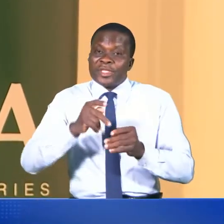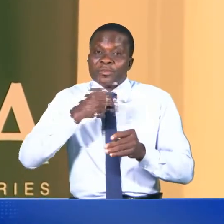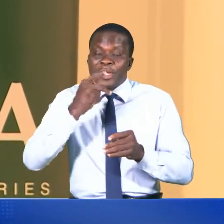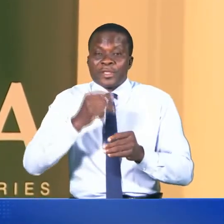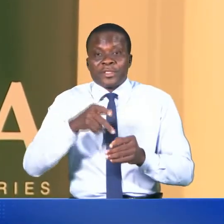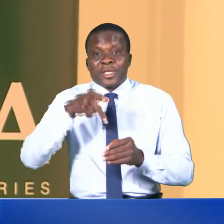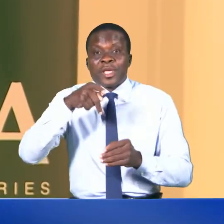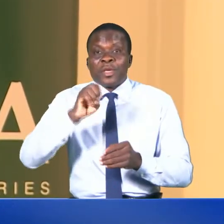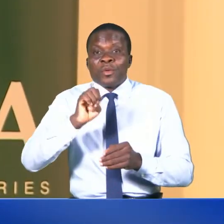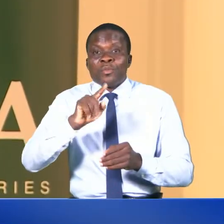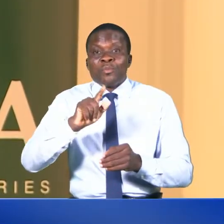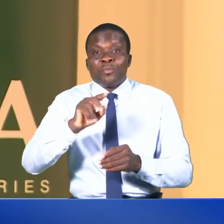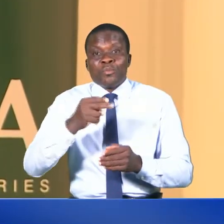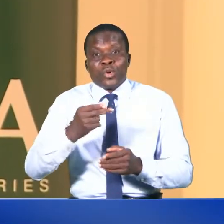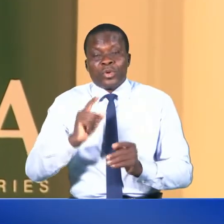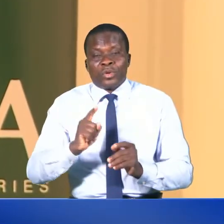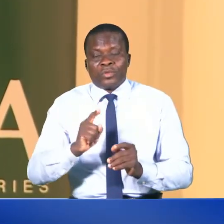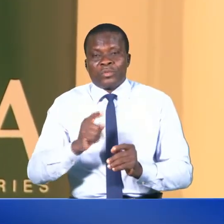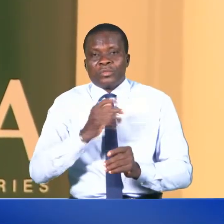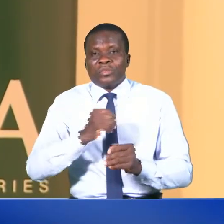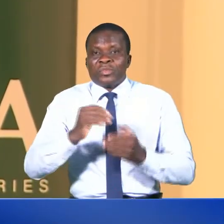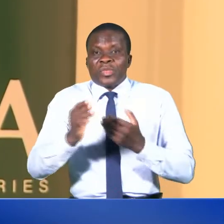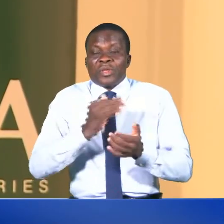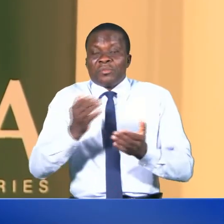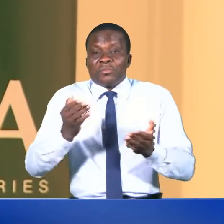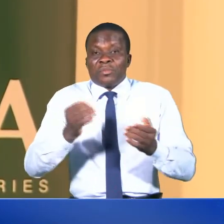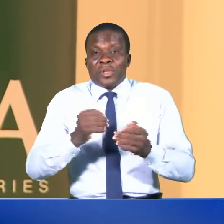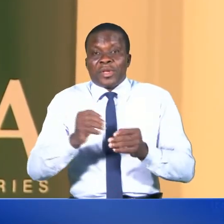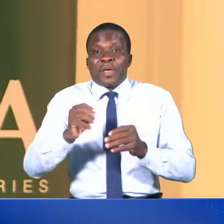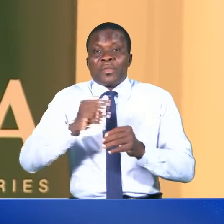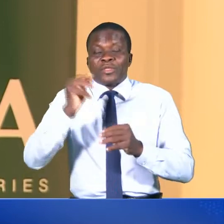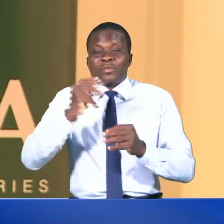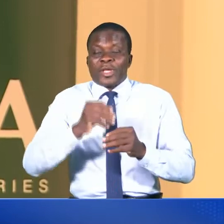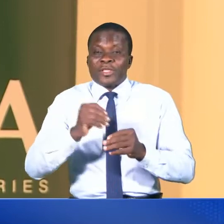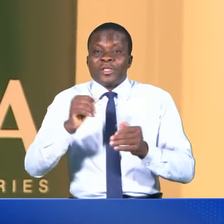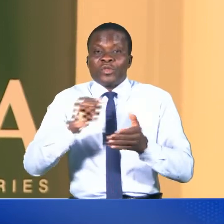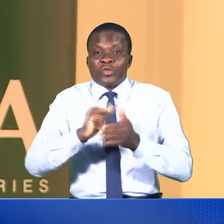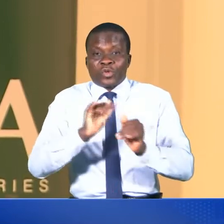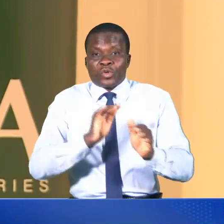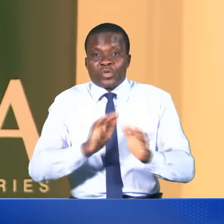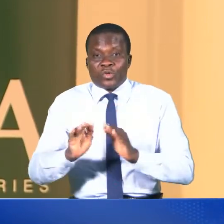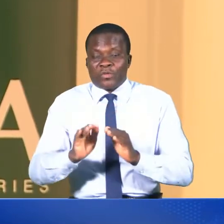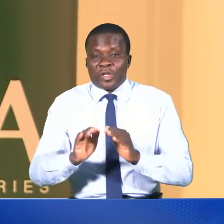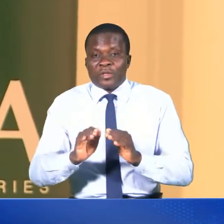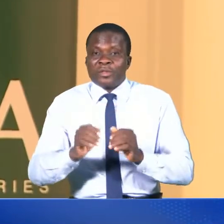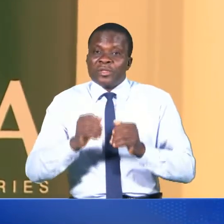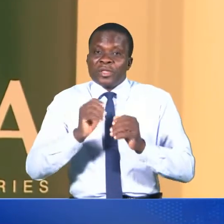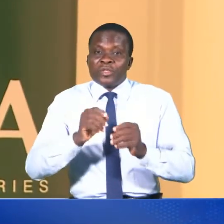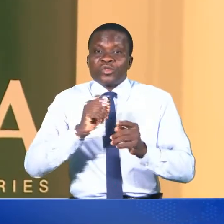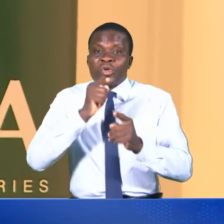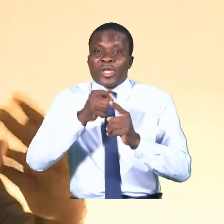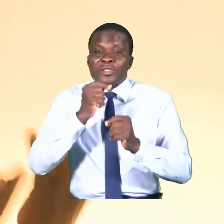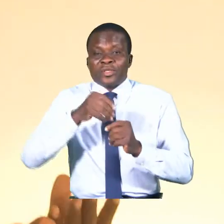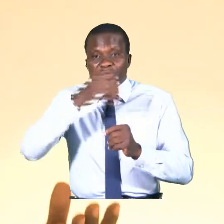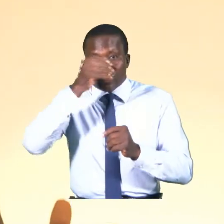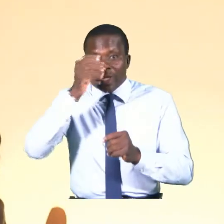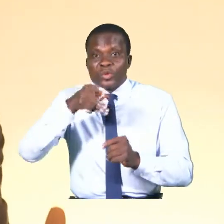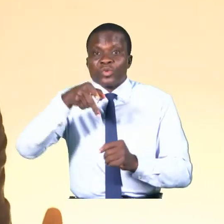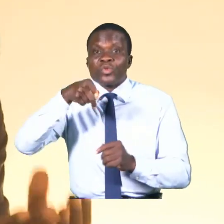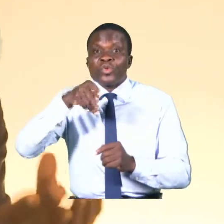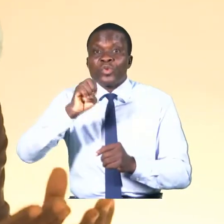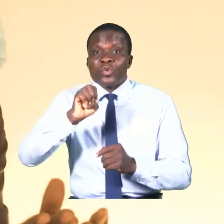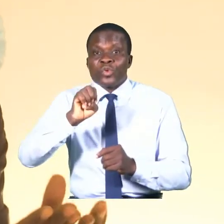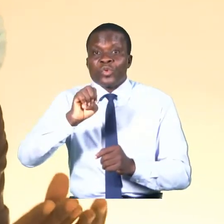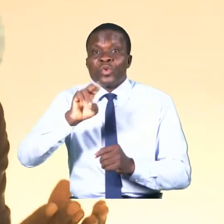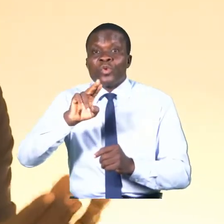et la majeure partie des thèmes que j'aborde sont actifs sur la culture peule. Francis